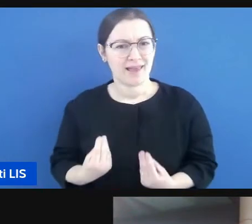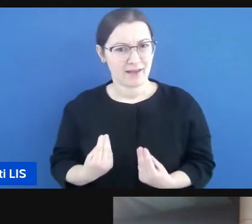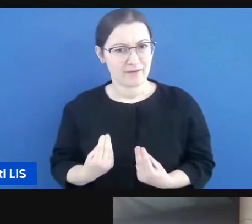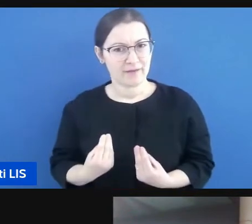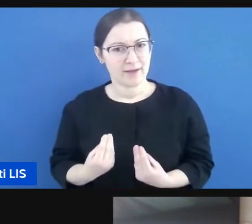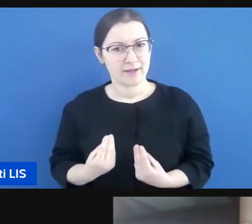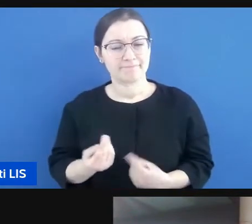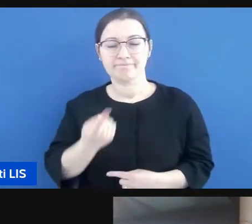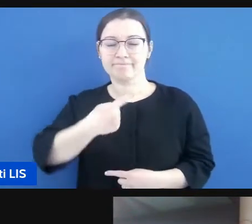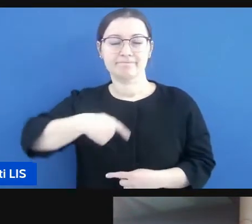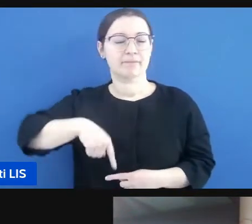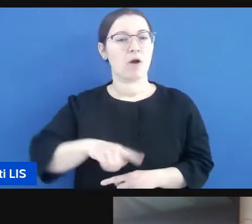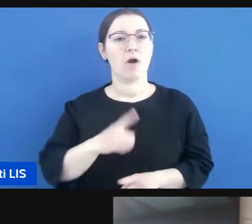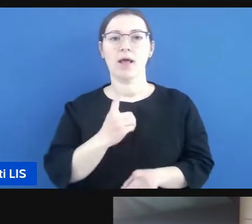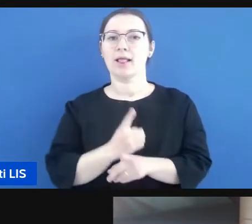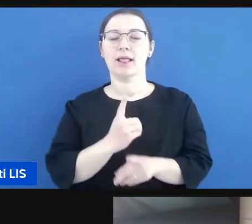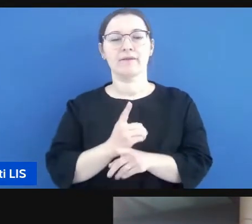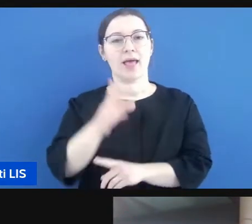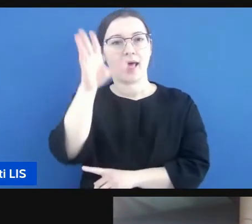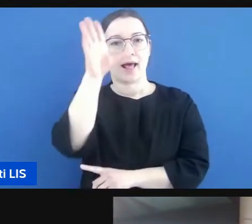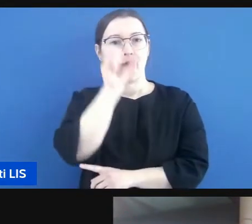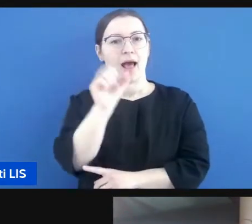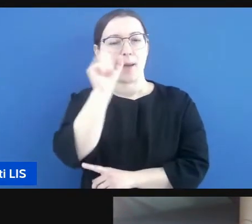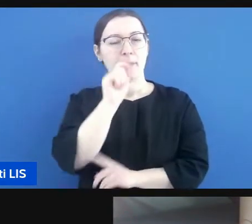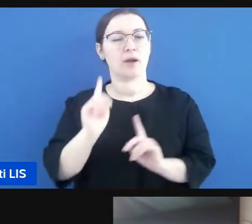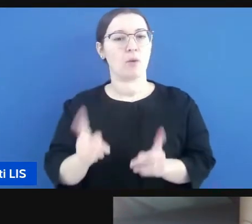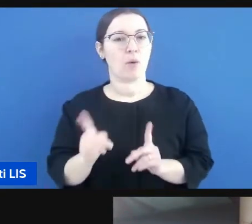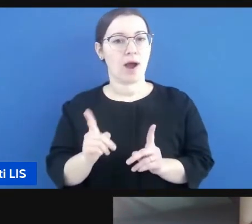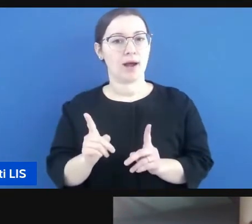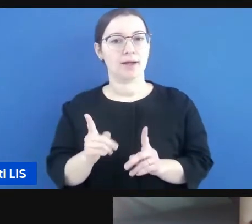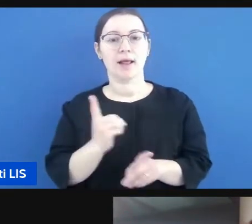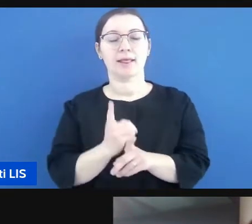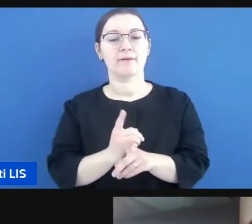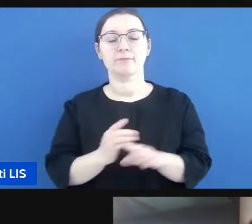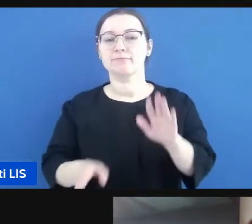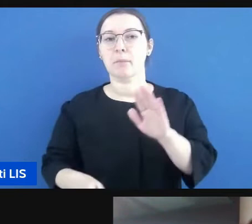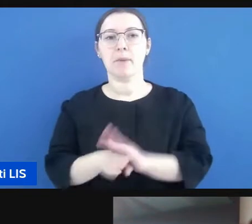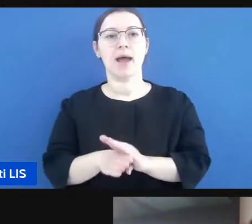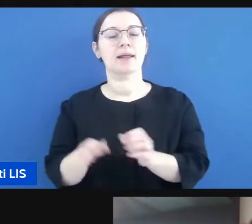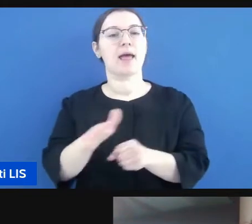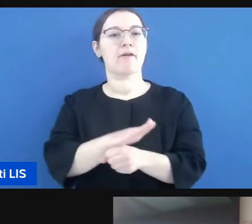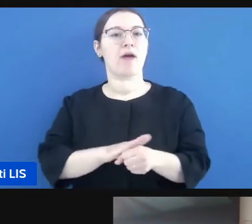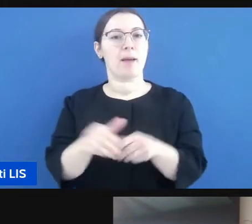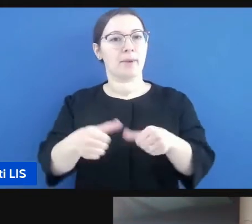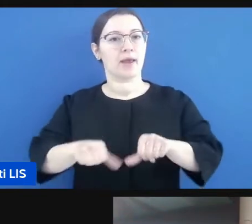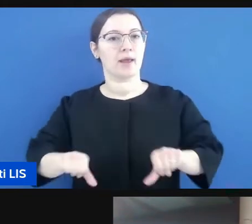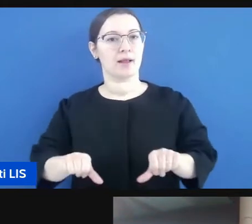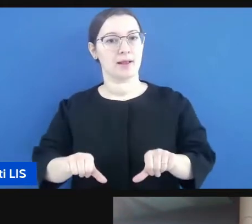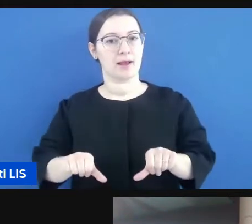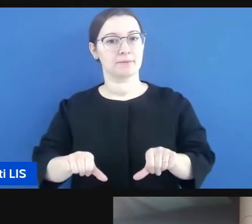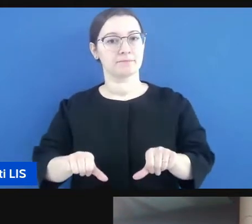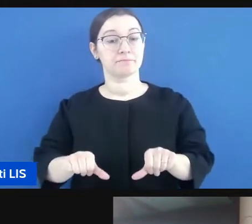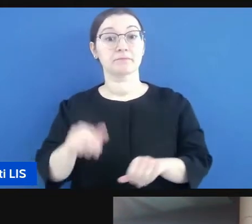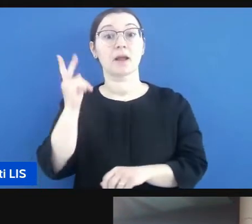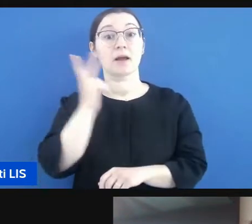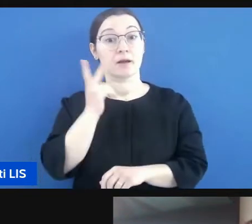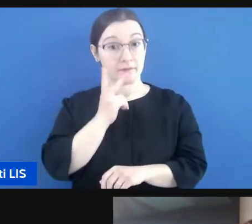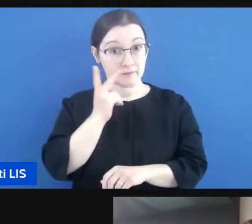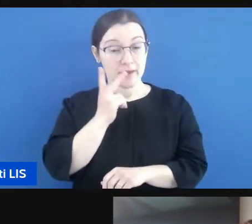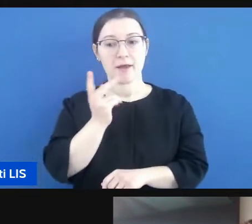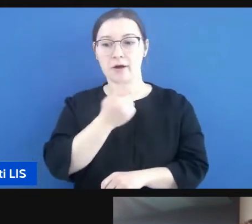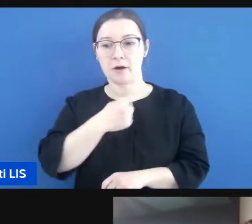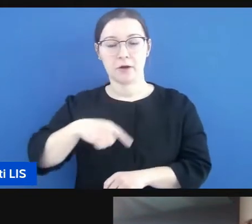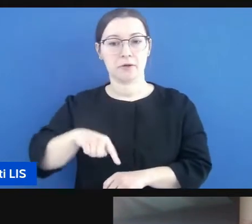che partisse la comprensione prima di tutto dalla famiglia noi in effetti ci siamo trovati